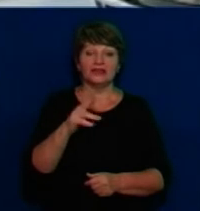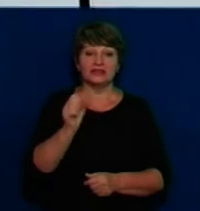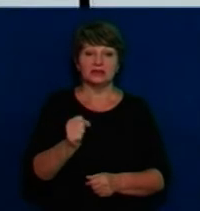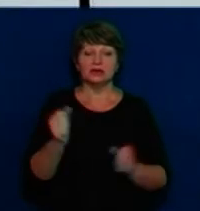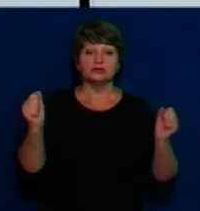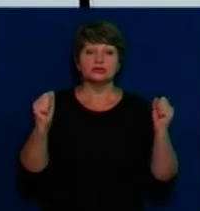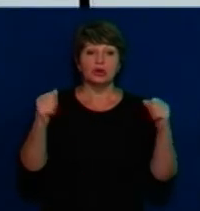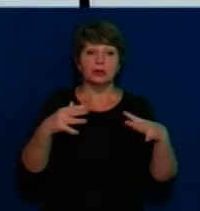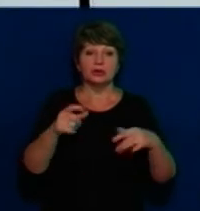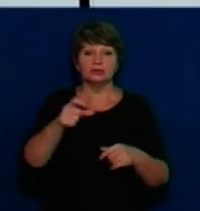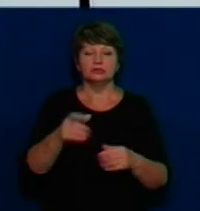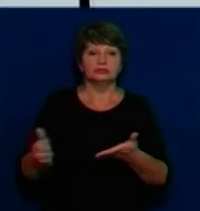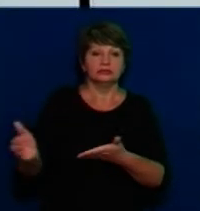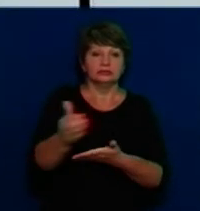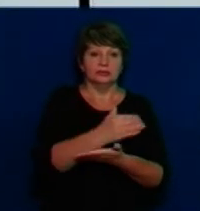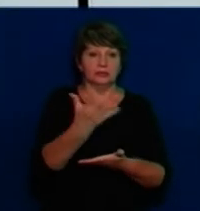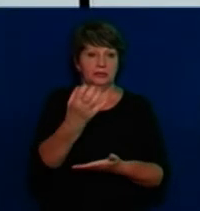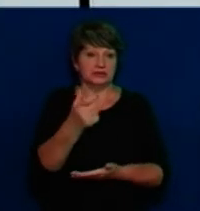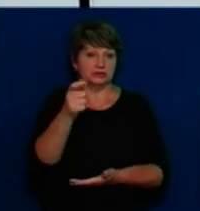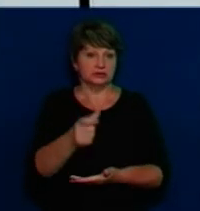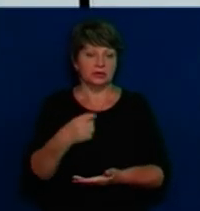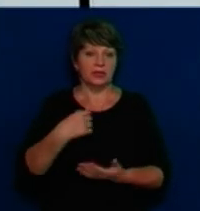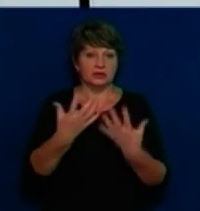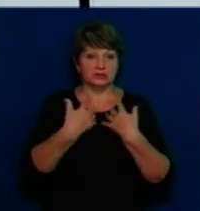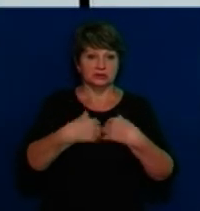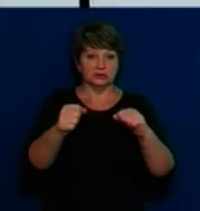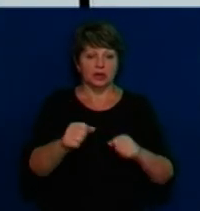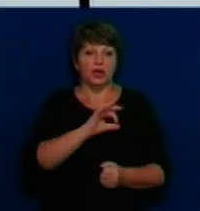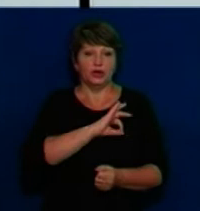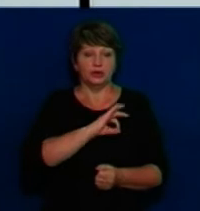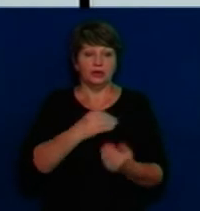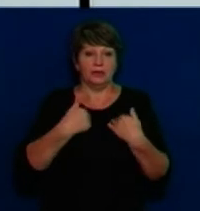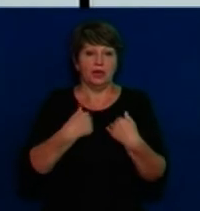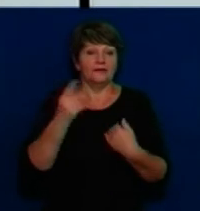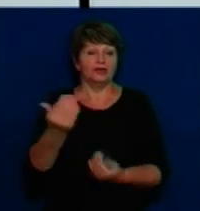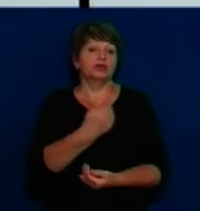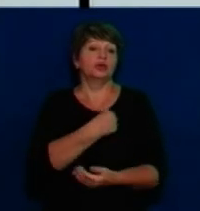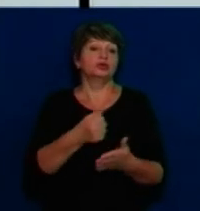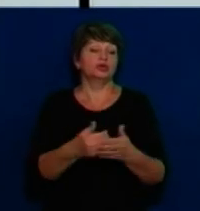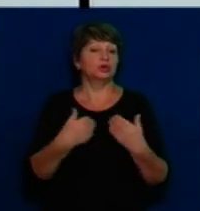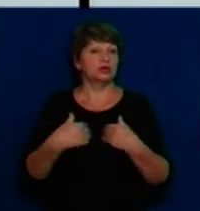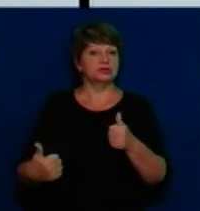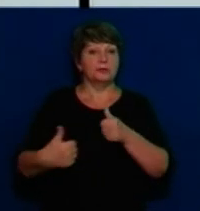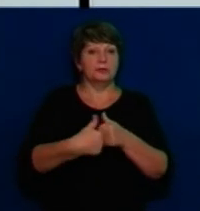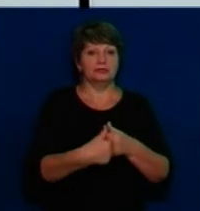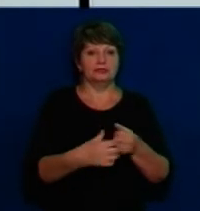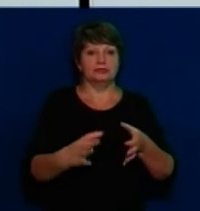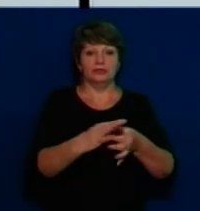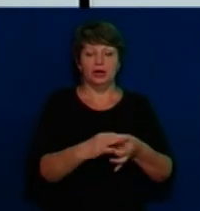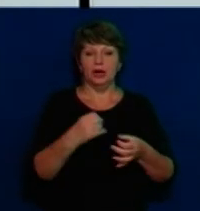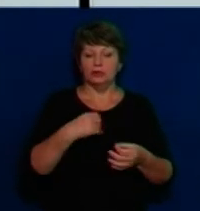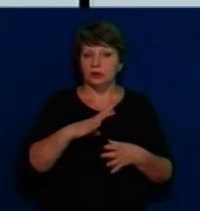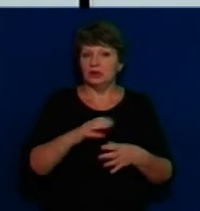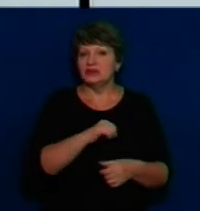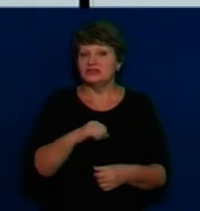чоловік. Позвонила мені, приїхали, нас забрали з юристом, привезли в клуб, бо вони хочуть до нас приєднатися. Тобто ми були самі